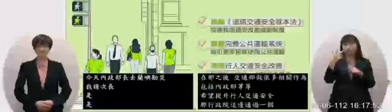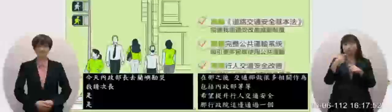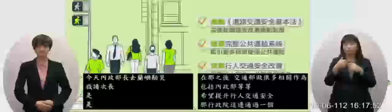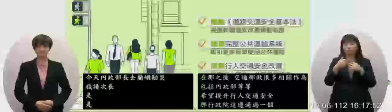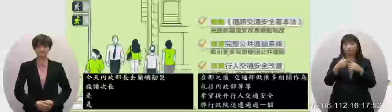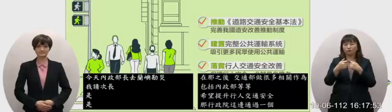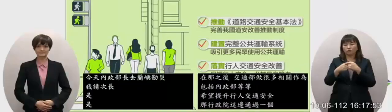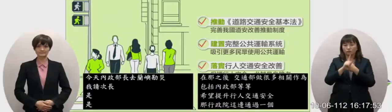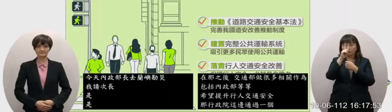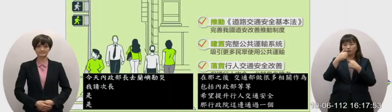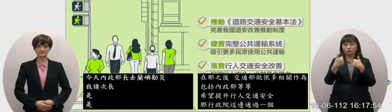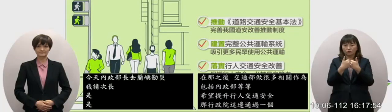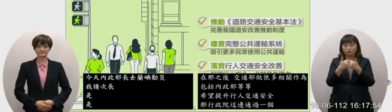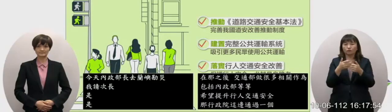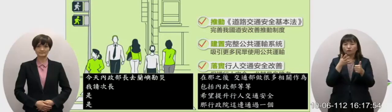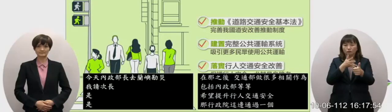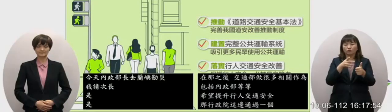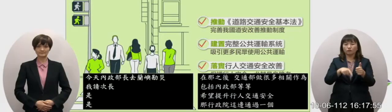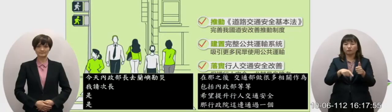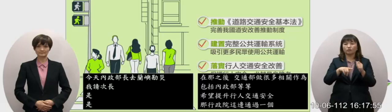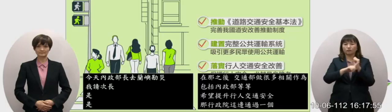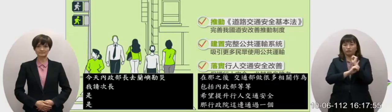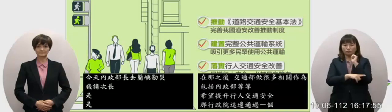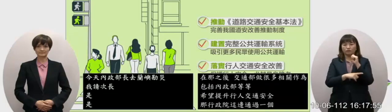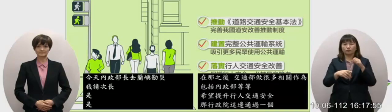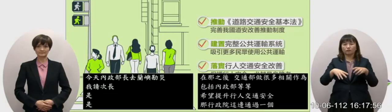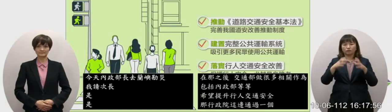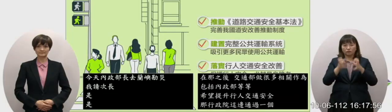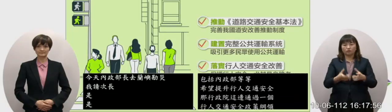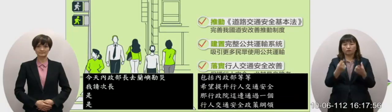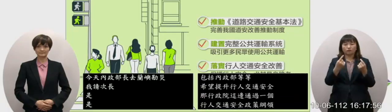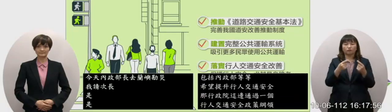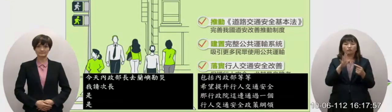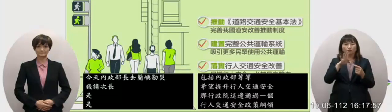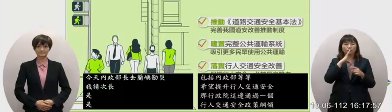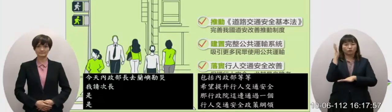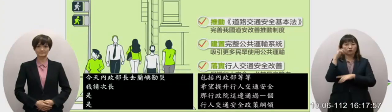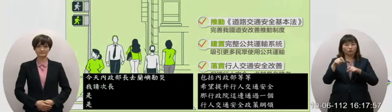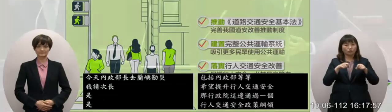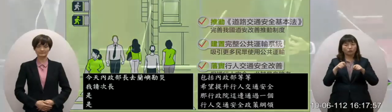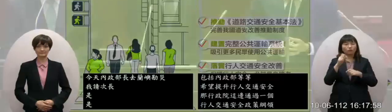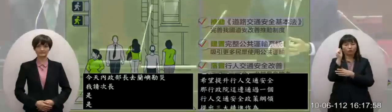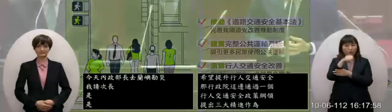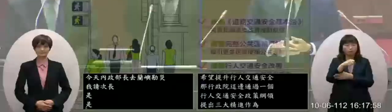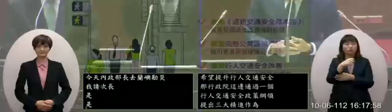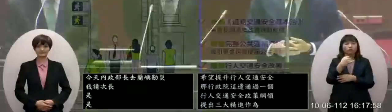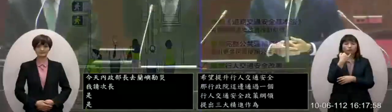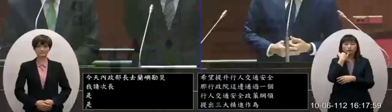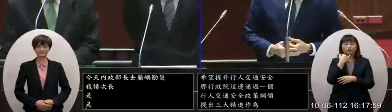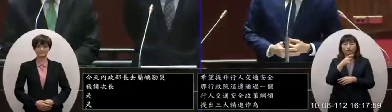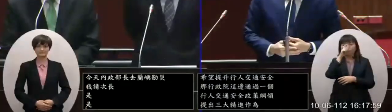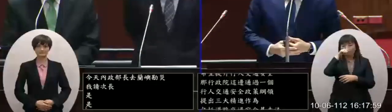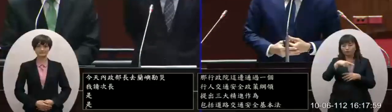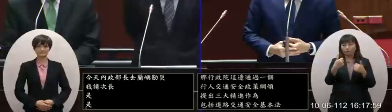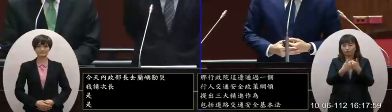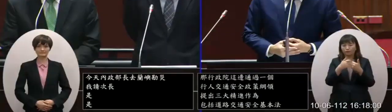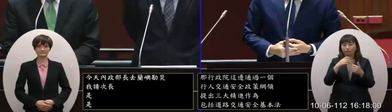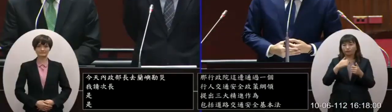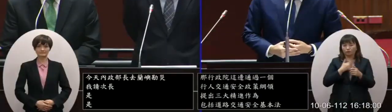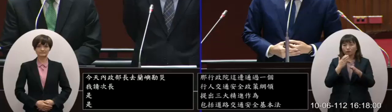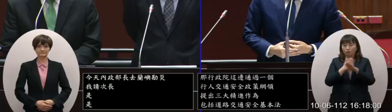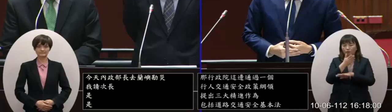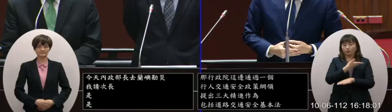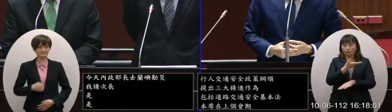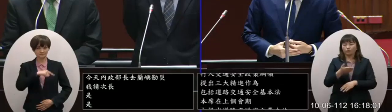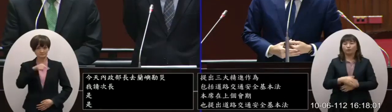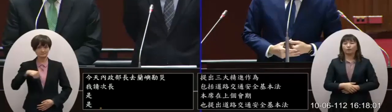期事實上也提了交通安全基本法那個院長是不是有一個政治上的一個承諾就希望這個會期能夠正式通